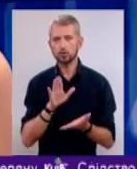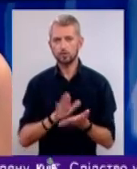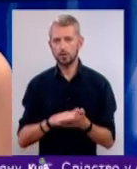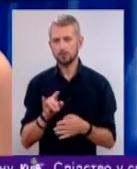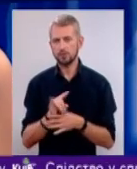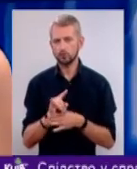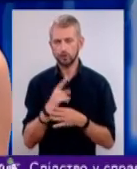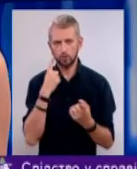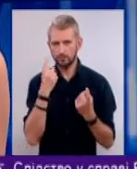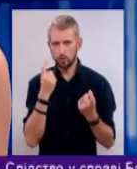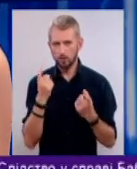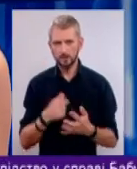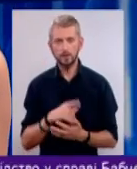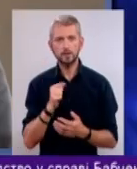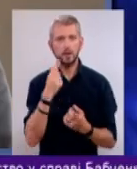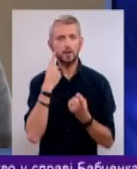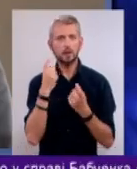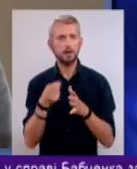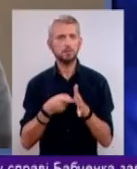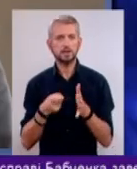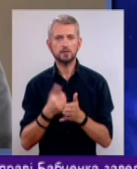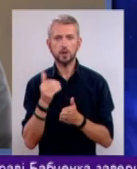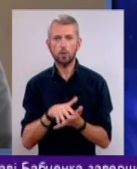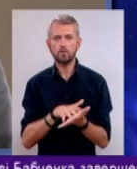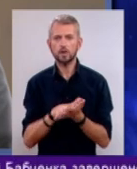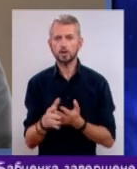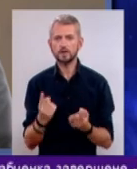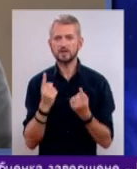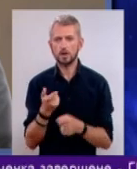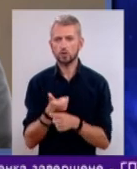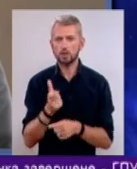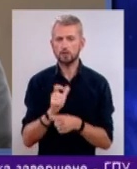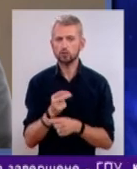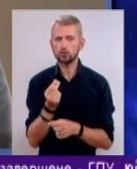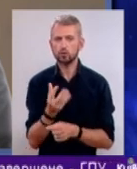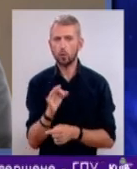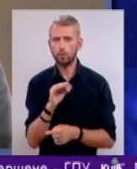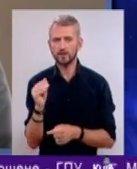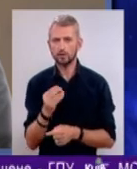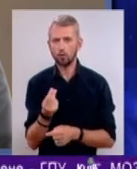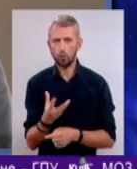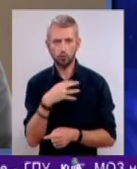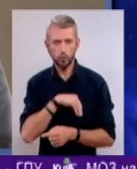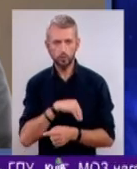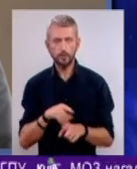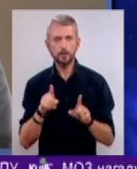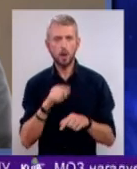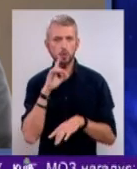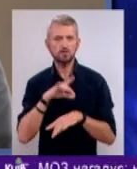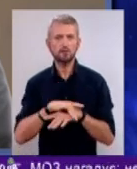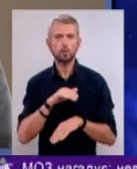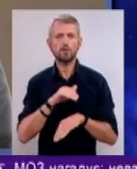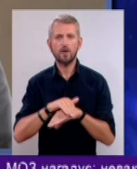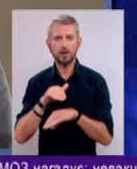недостовірної інформації. За даними слідства, його витрати значно перевищують суму офіційного доходу. Також виявлено